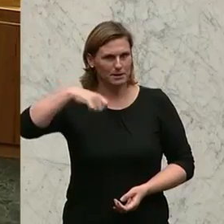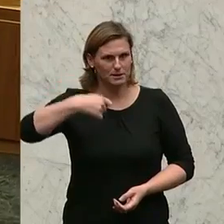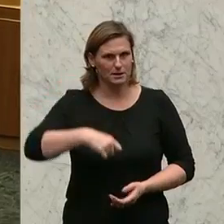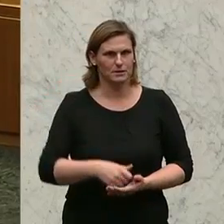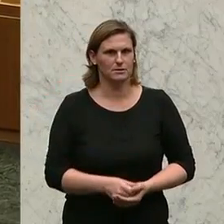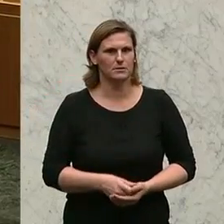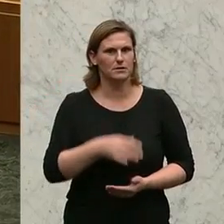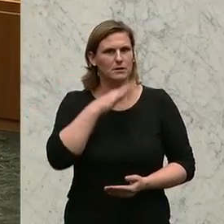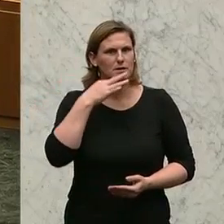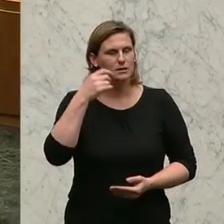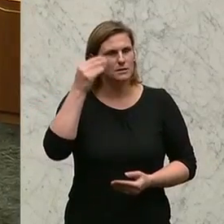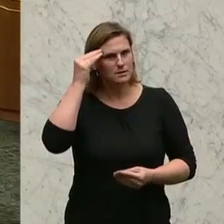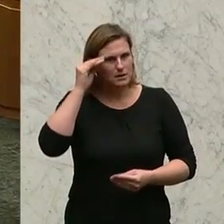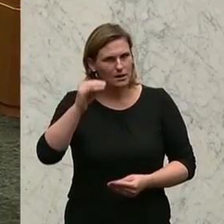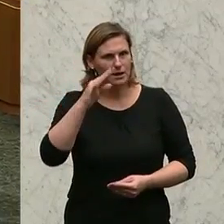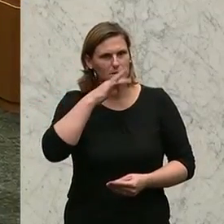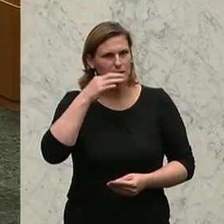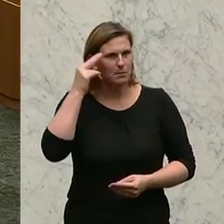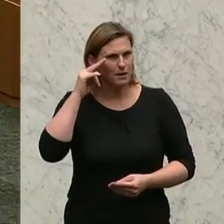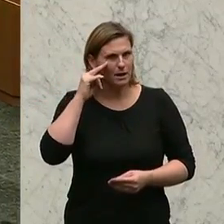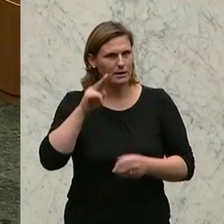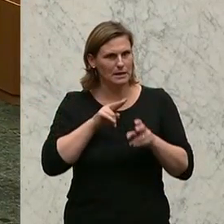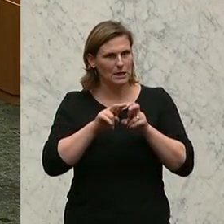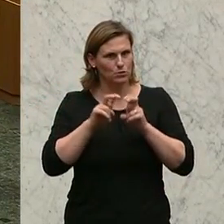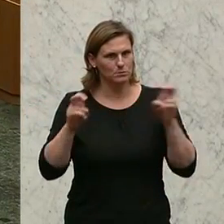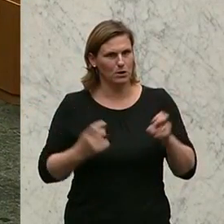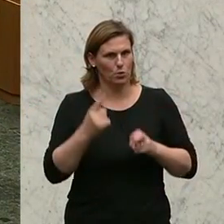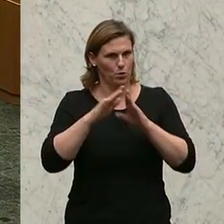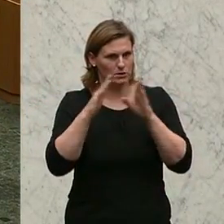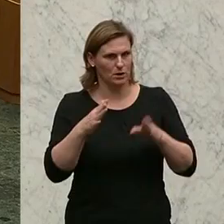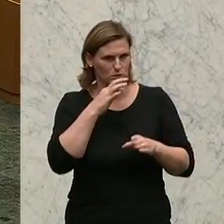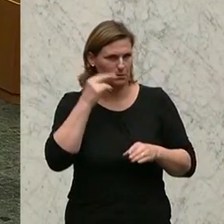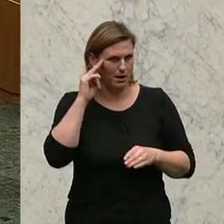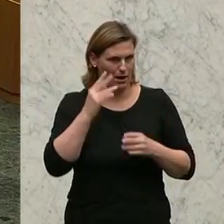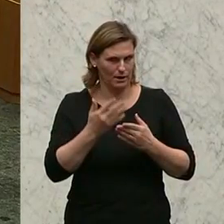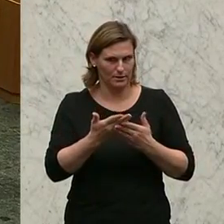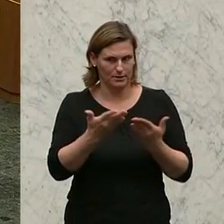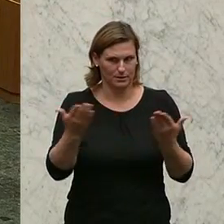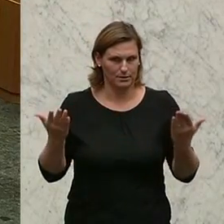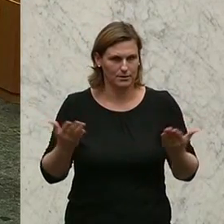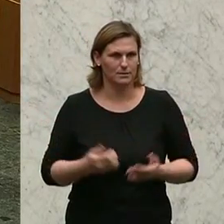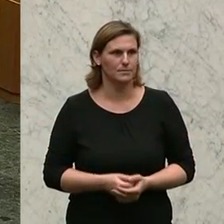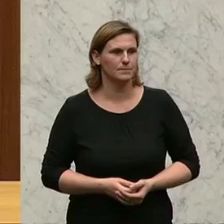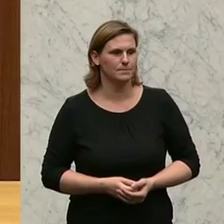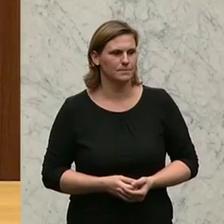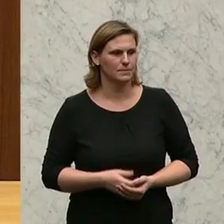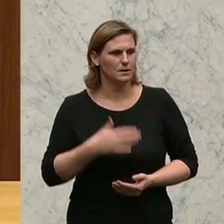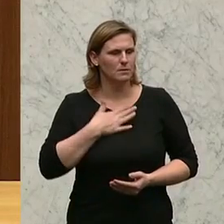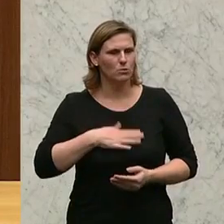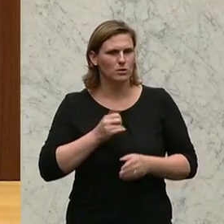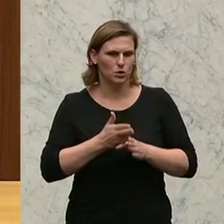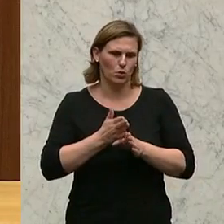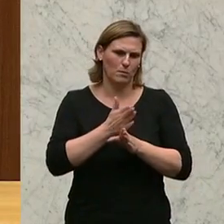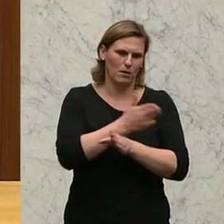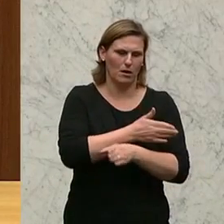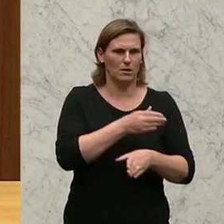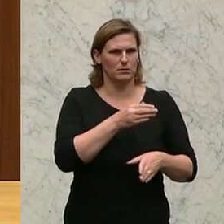Jesse Lindbl. und Herren auf der Regierungsbank, Hohes Haus, sehr geehrte Damen und Herren, ich möchte gerne noch einmal auf den